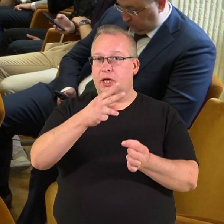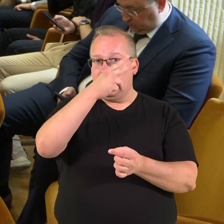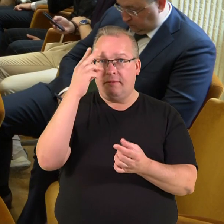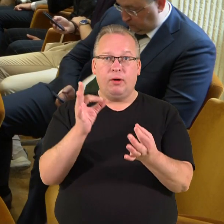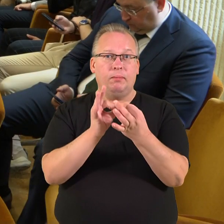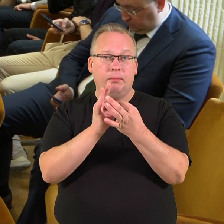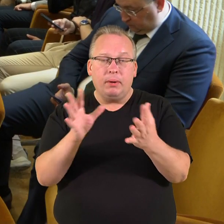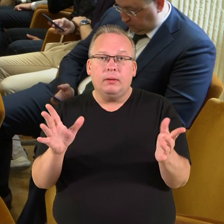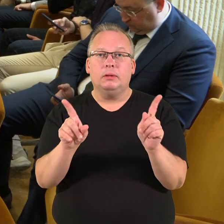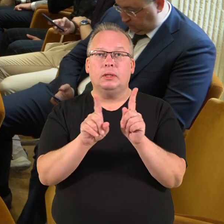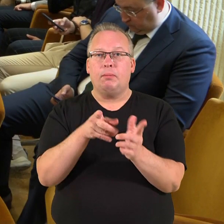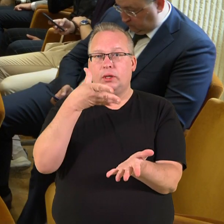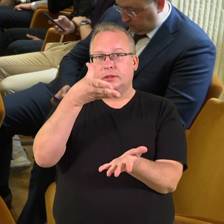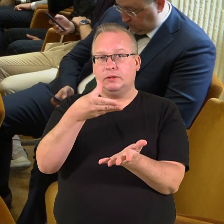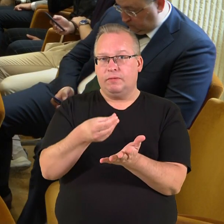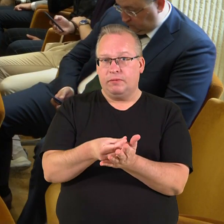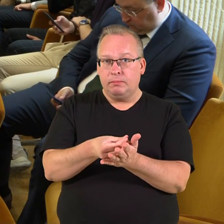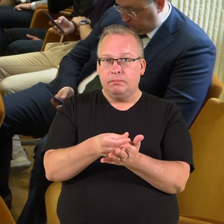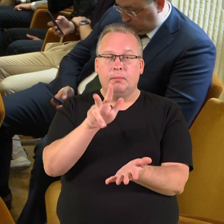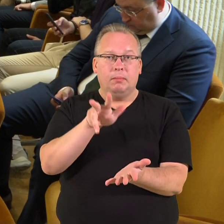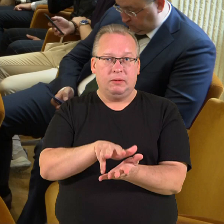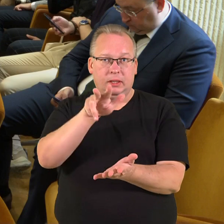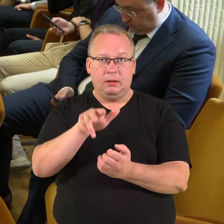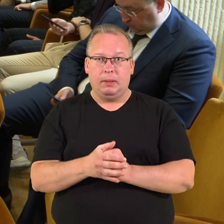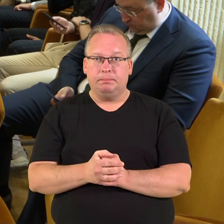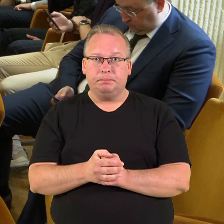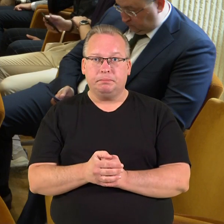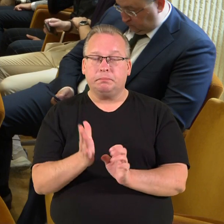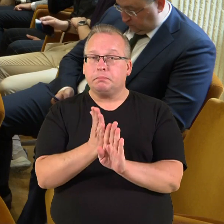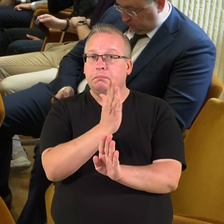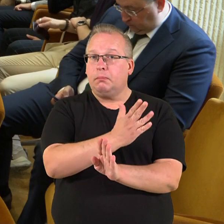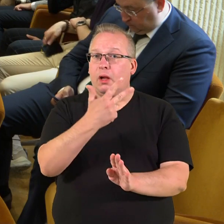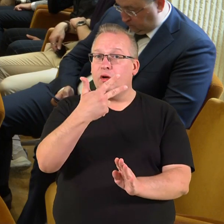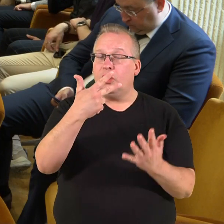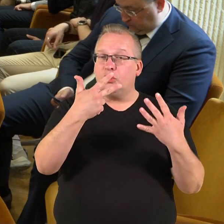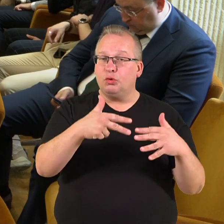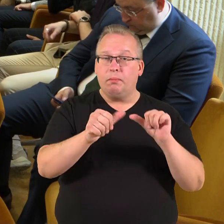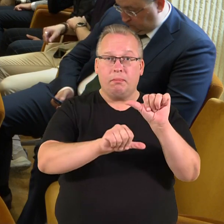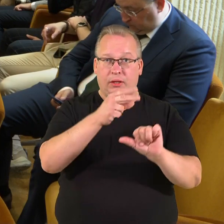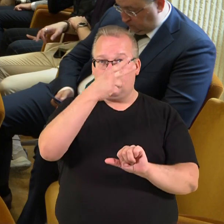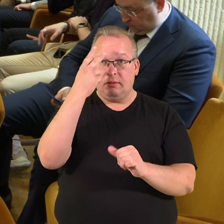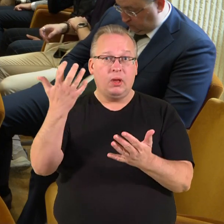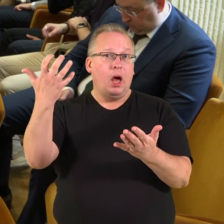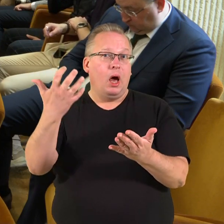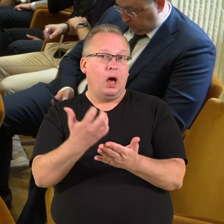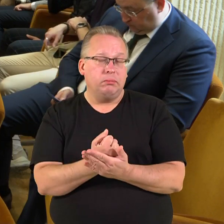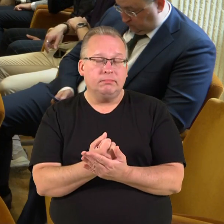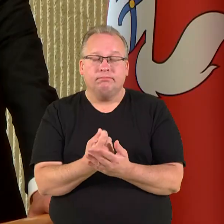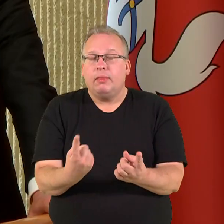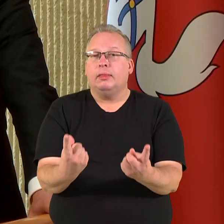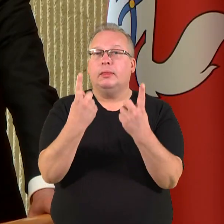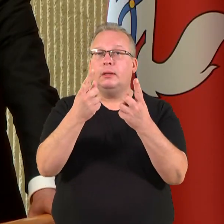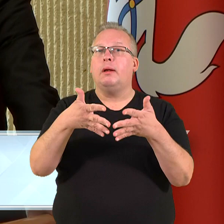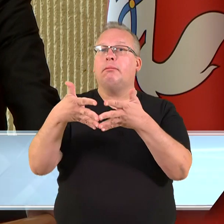nepriklausomybės ir suvereniteto rėmimą. Prieš daugiau nei 80 metų Lietuva gavo neįkainojimą